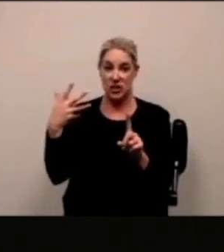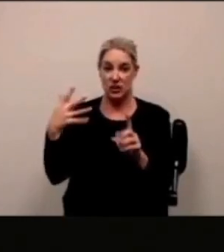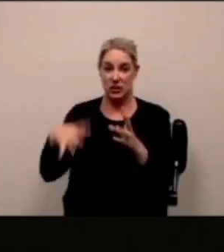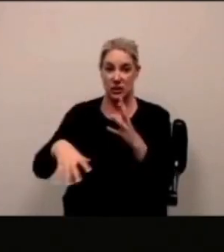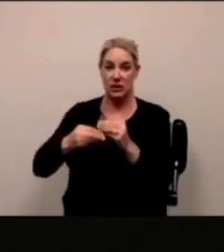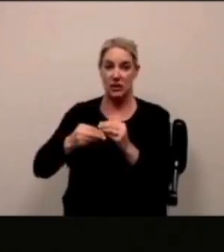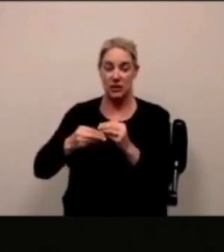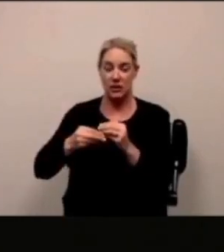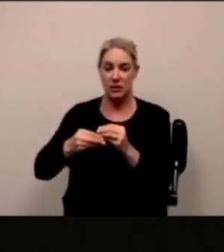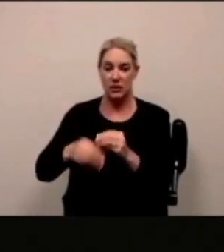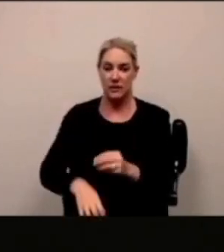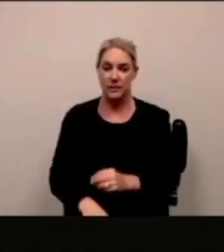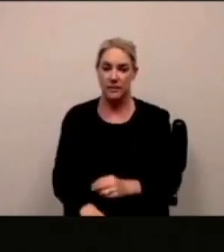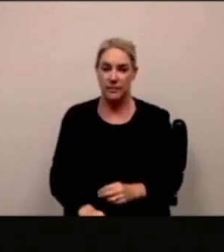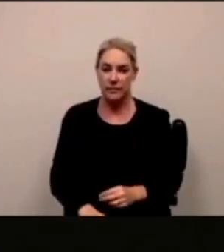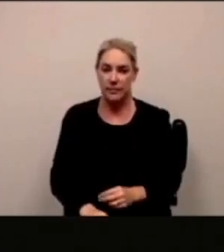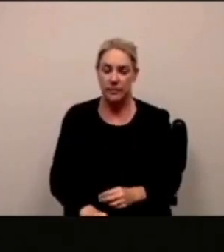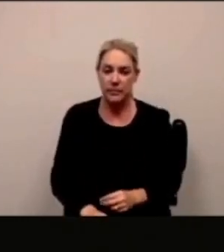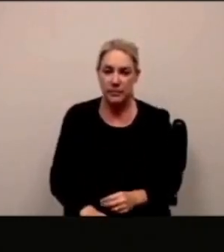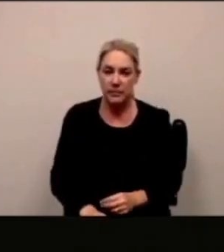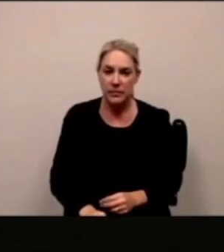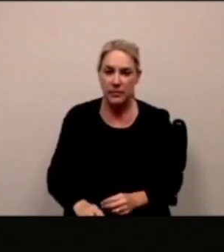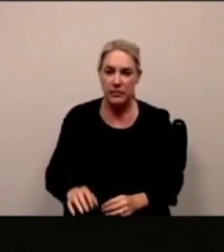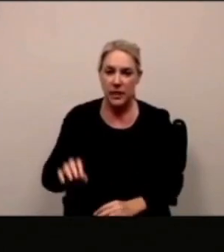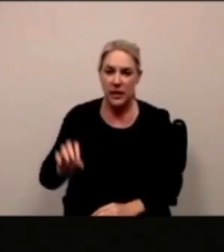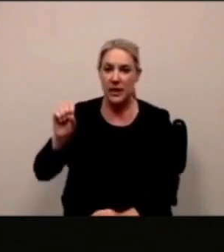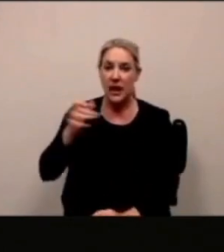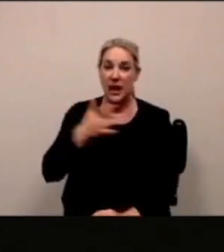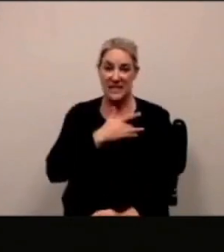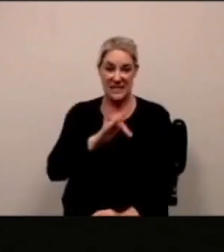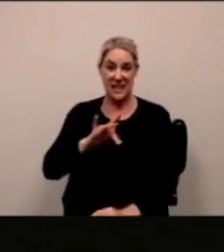qualcuno ha fatto una domanda con rispetto all'estensione